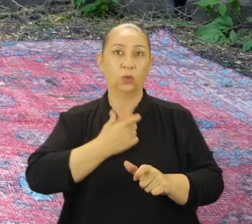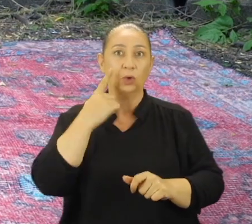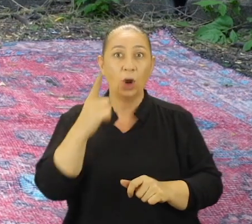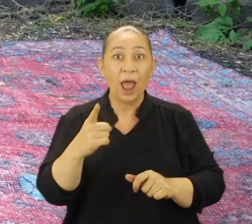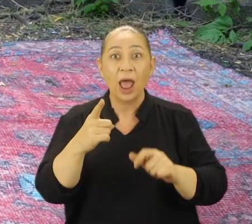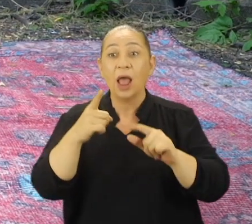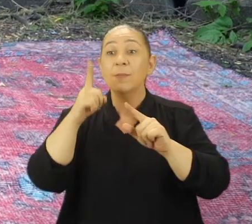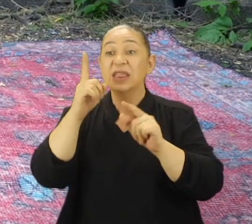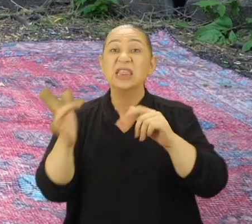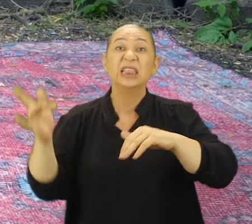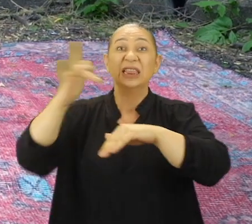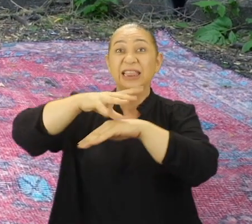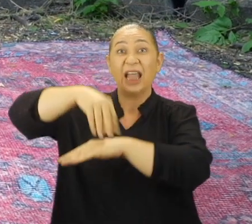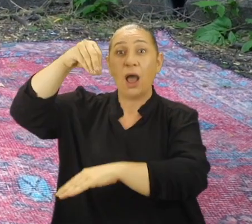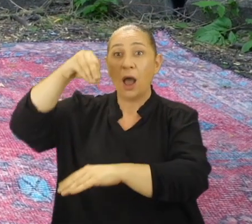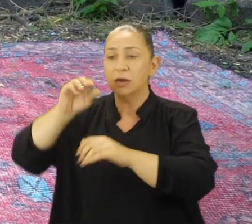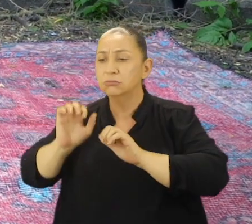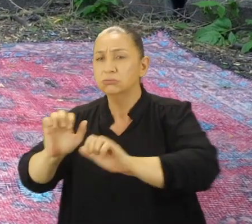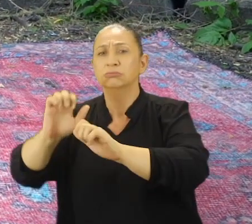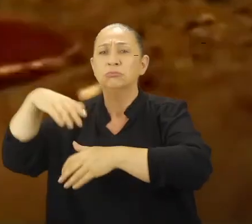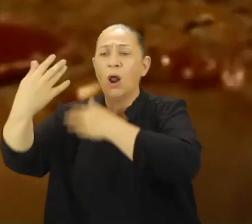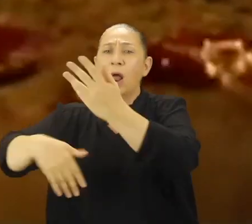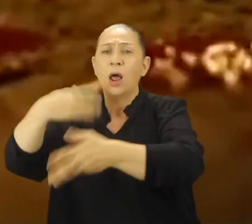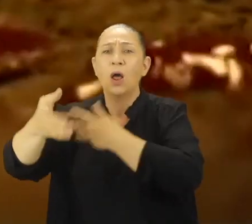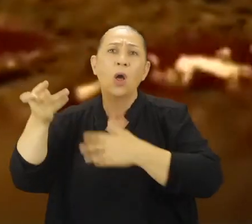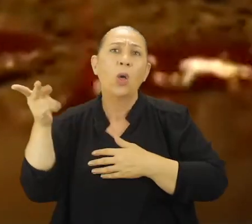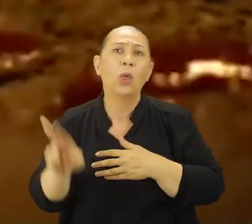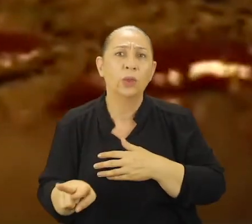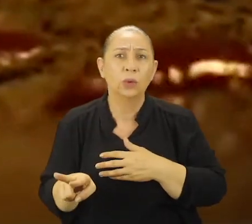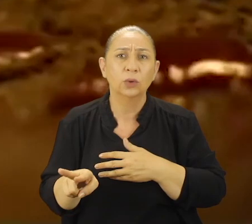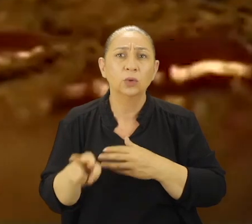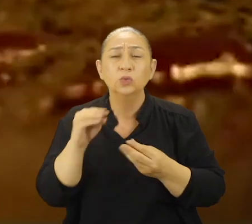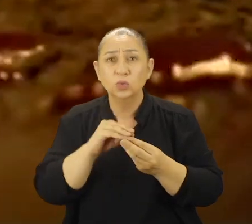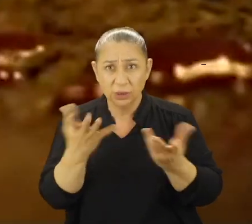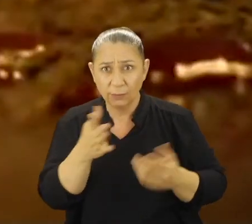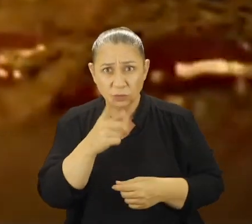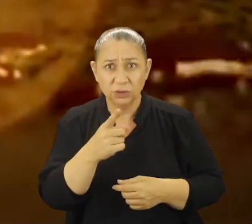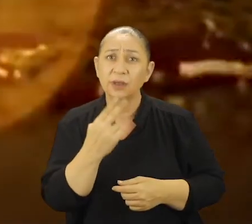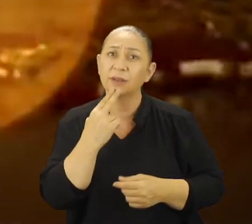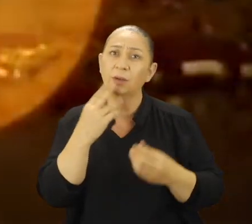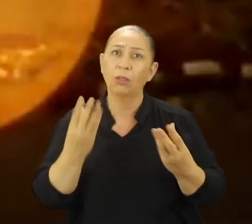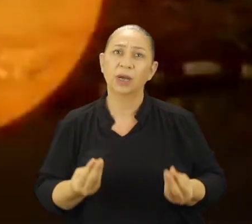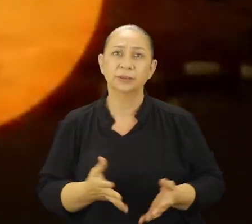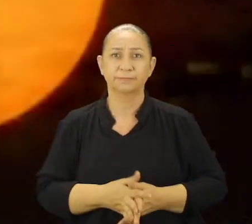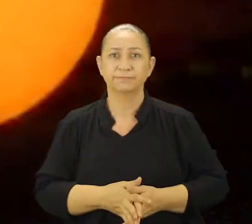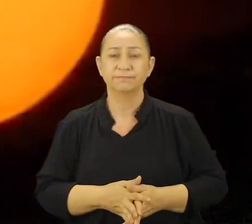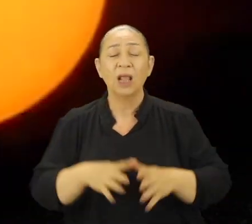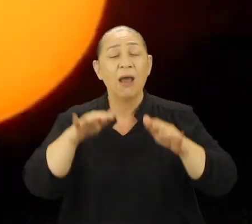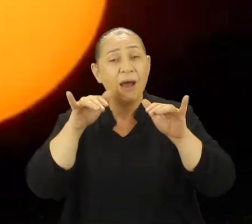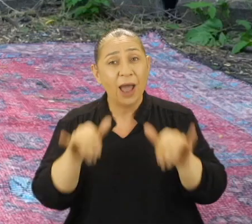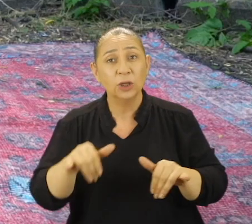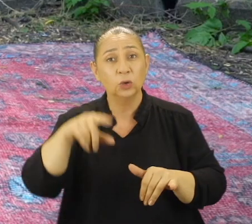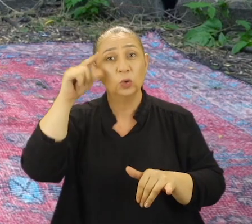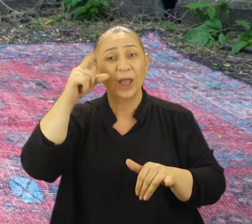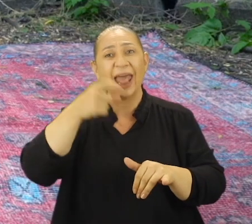kanunlarına göre Tayyipo'nun dağından atılarak öldürülürdü. Tek suçu ne miydi? Kadın olmaktı.